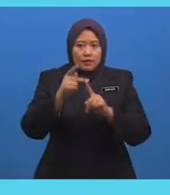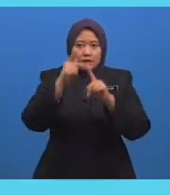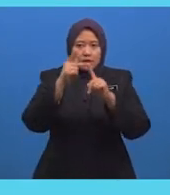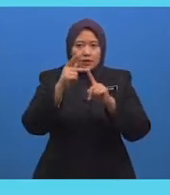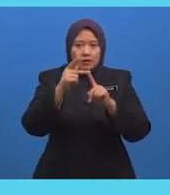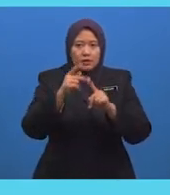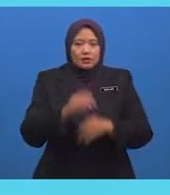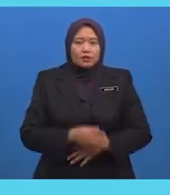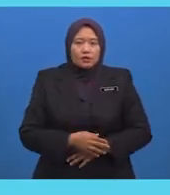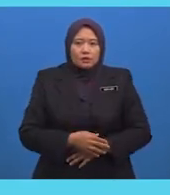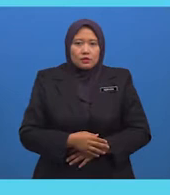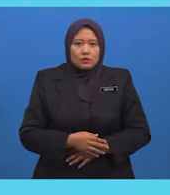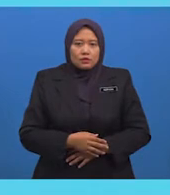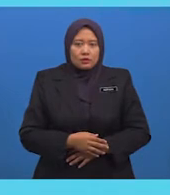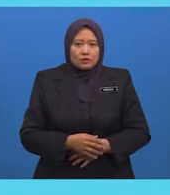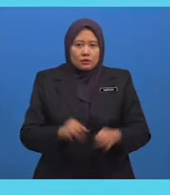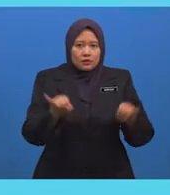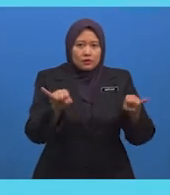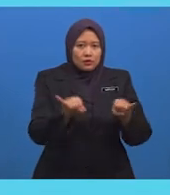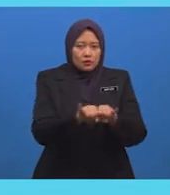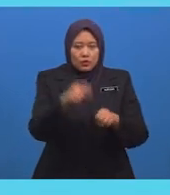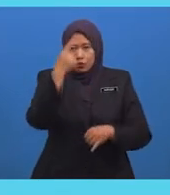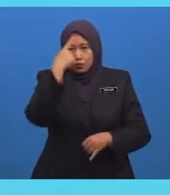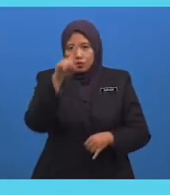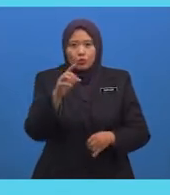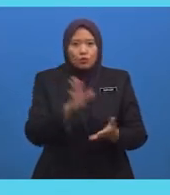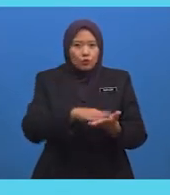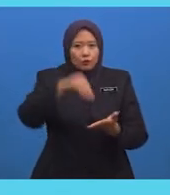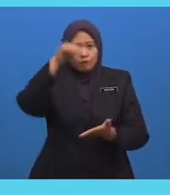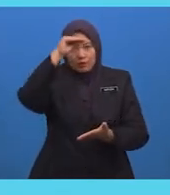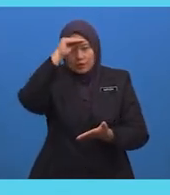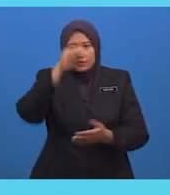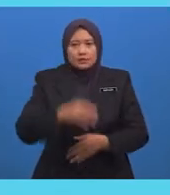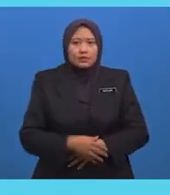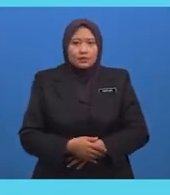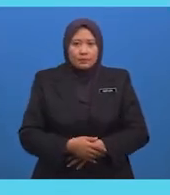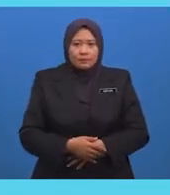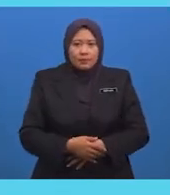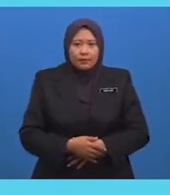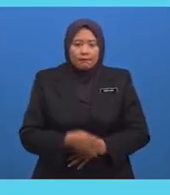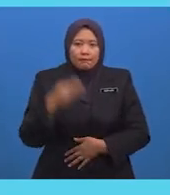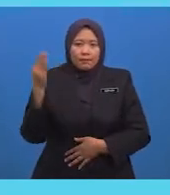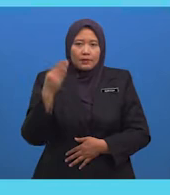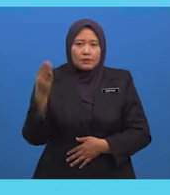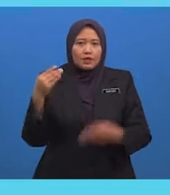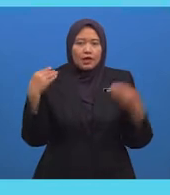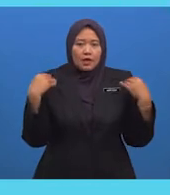Seperti Bilik Kelas Atau Dewan Mempunyai Kurikulum Yang Jelas Dan Tersusun